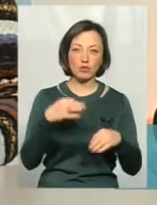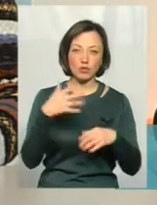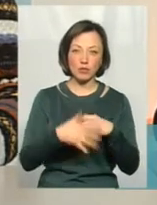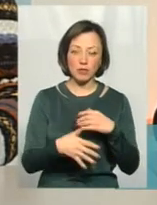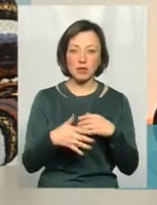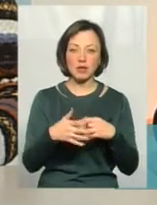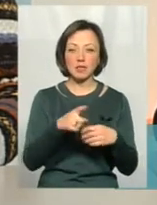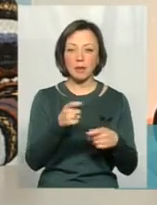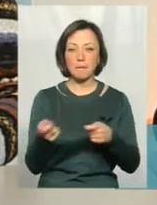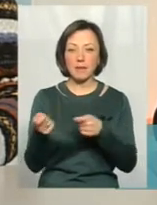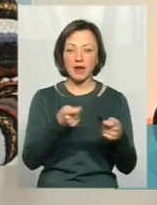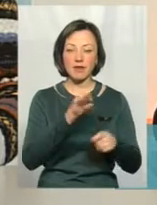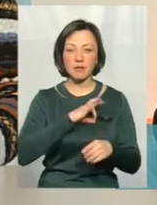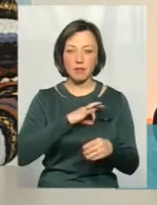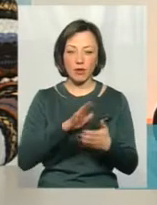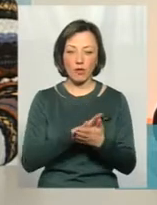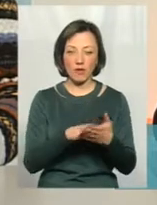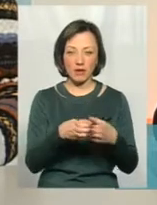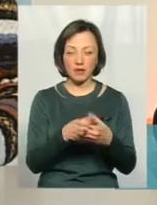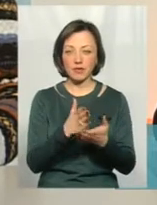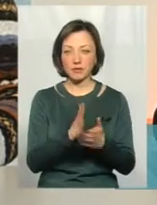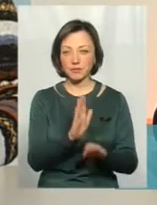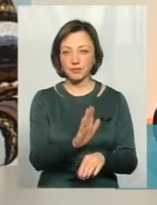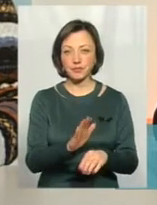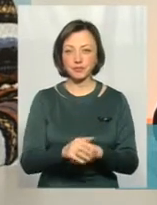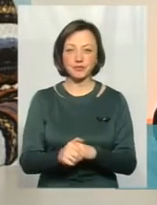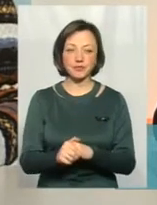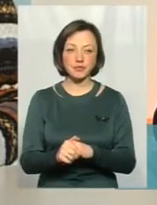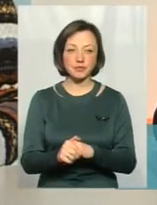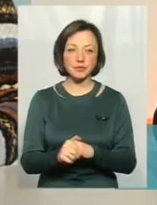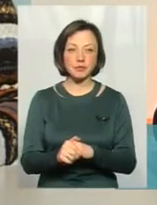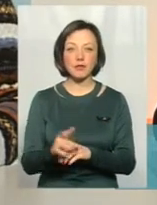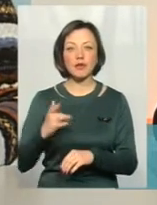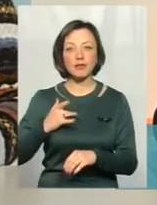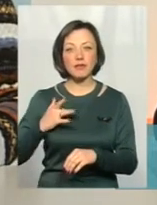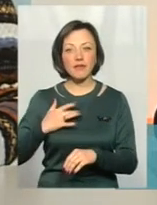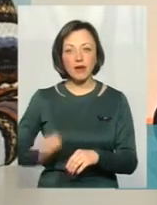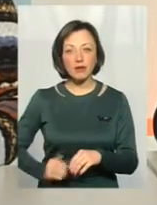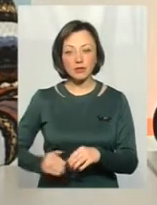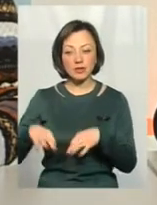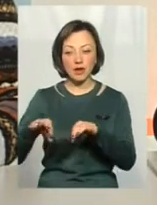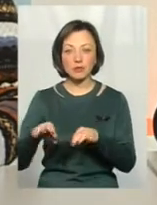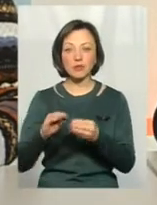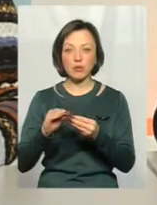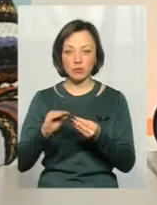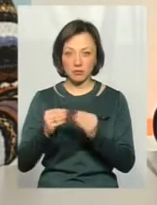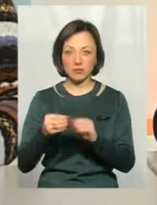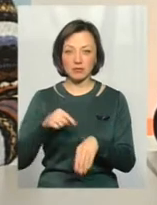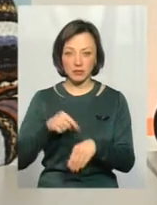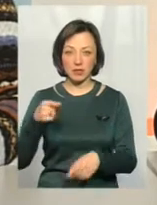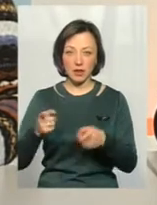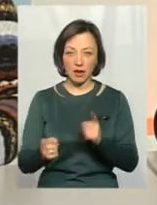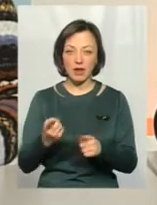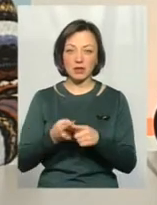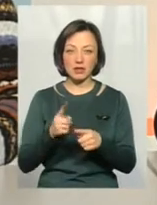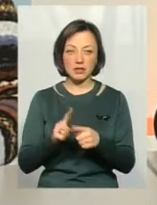немає з перевезеннями пільгов'яків, так? І цієї сфери то в приватному транспорті, таку проблему ми відчуваємо. Реально це